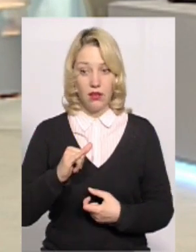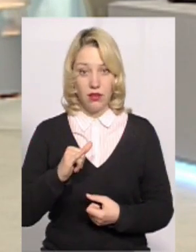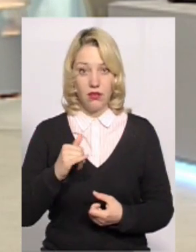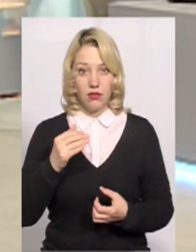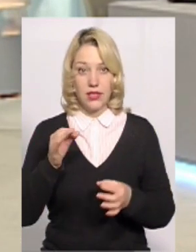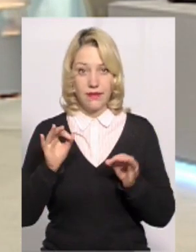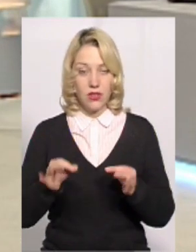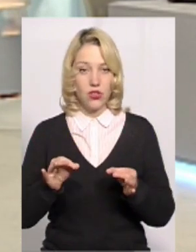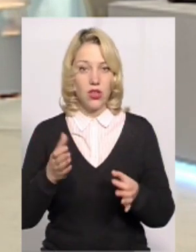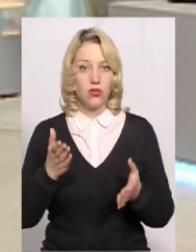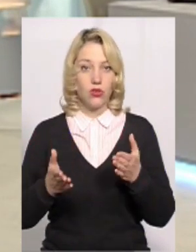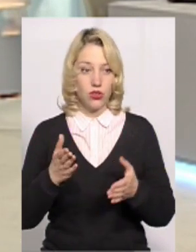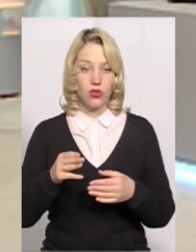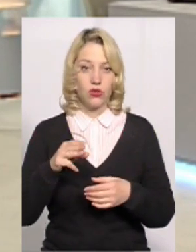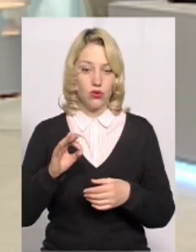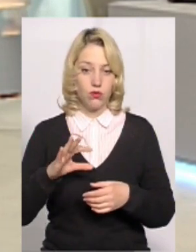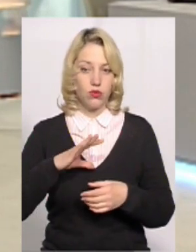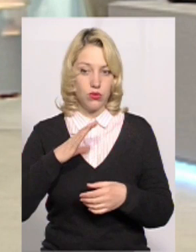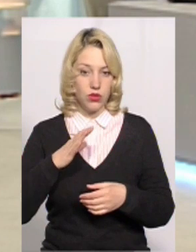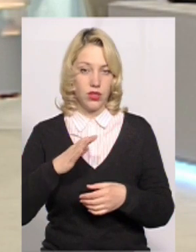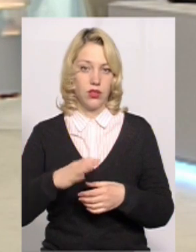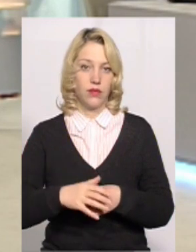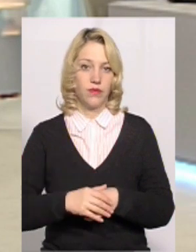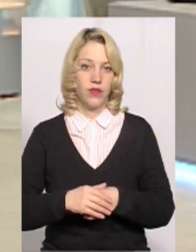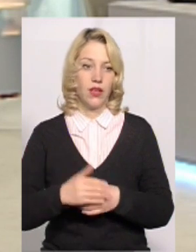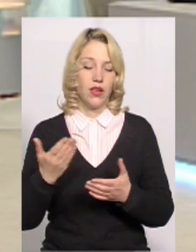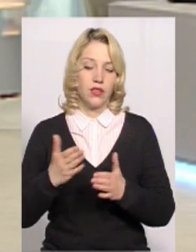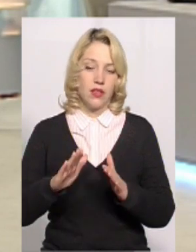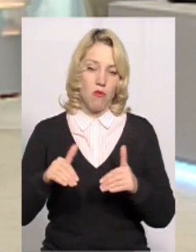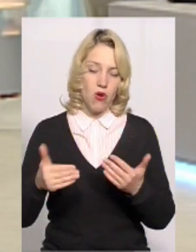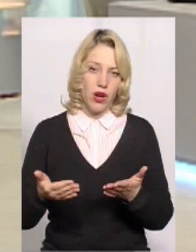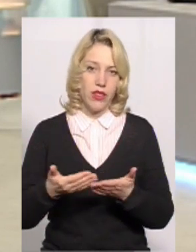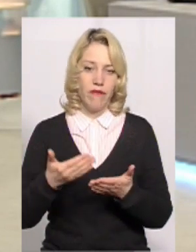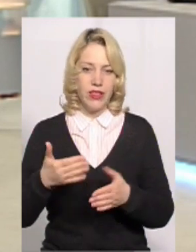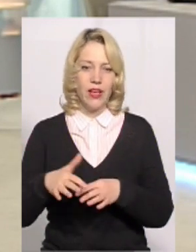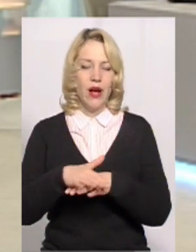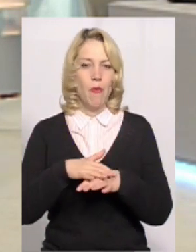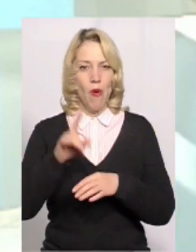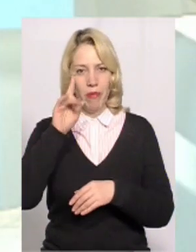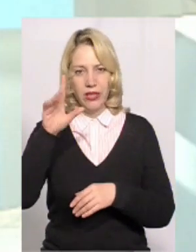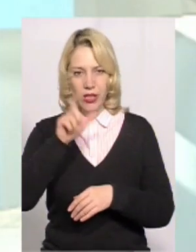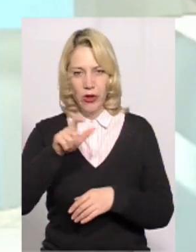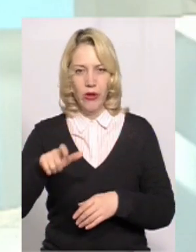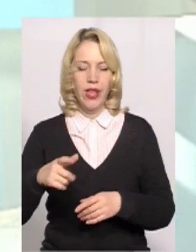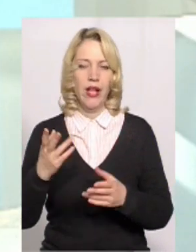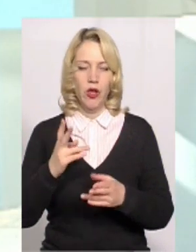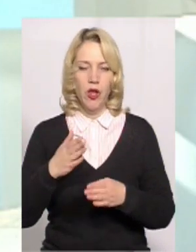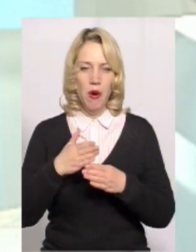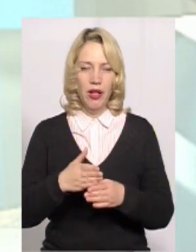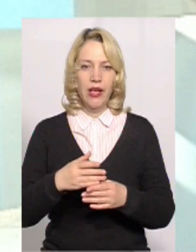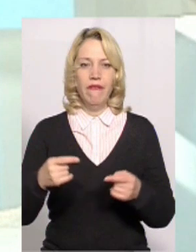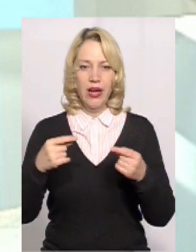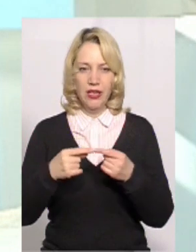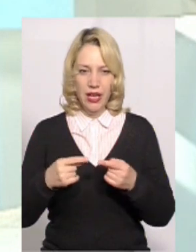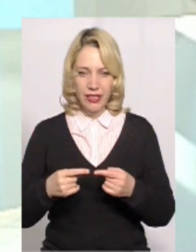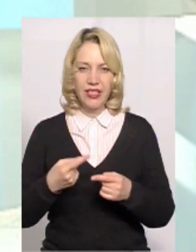якщо то були, значить, якісь паради, так, від публічних людей, які б допомогли визначити це людям,